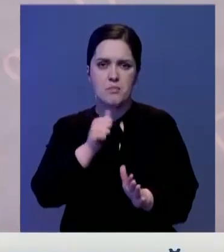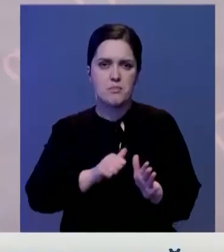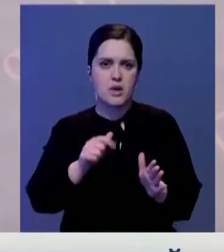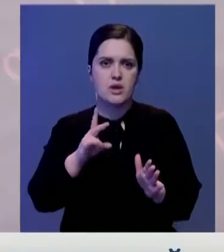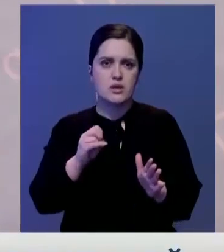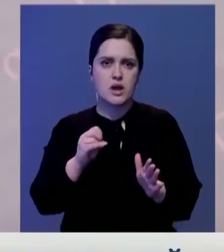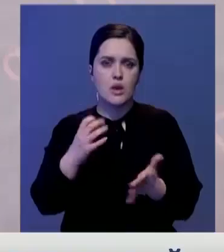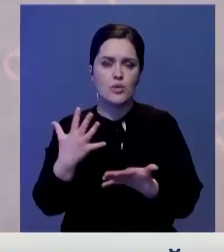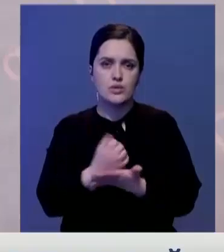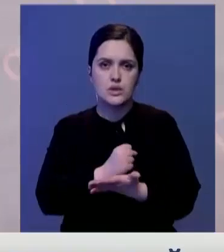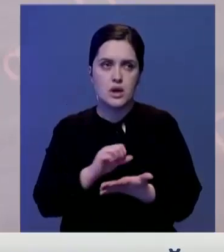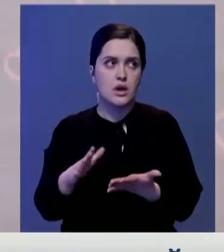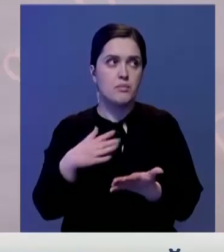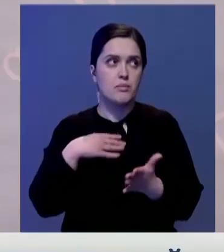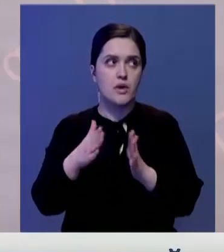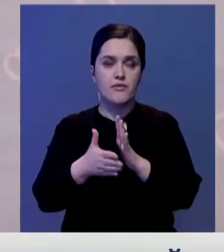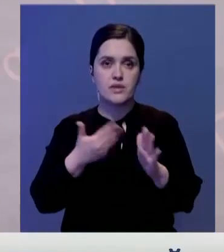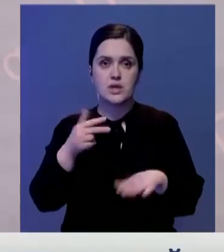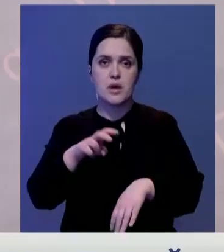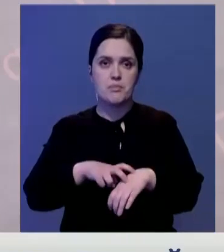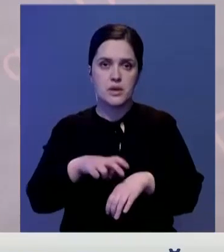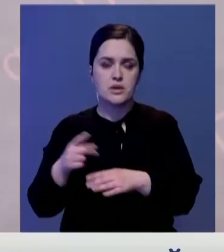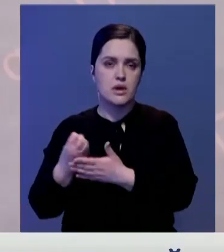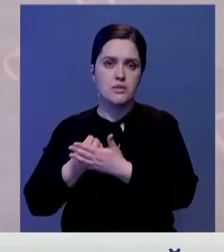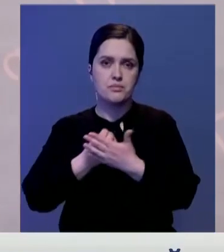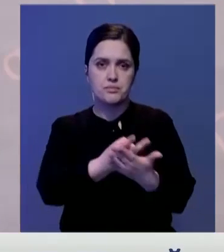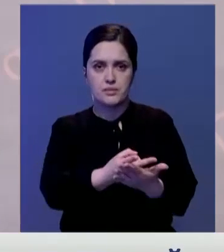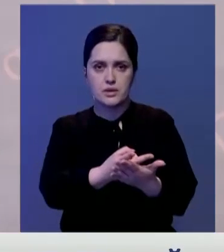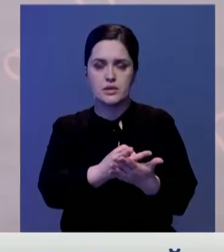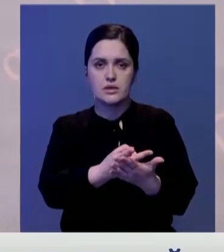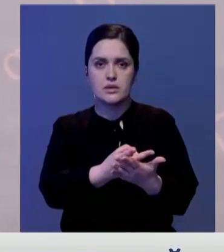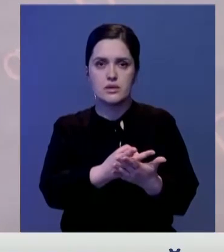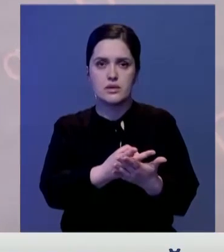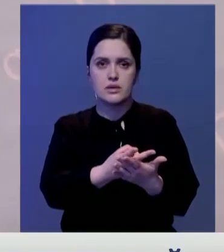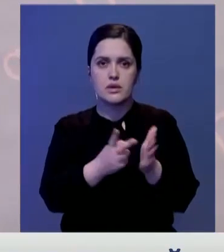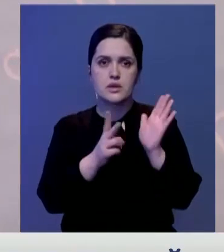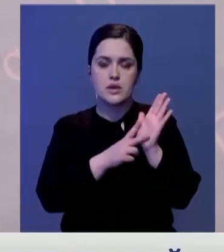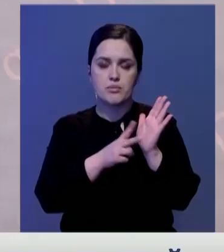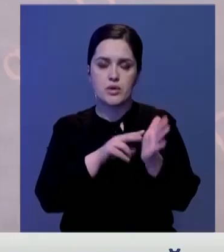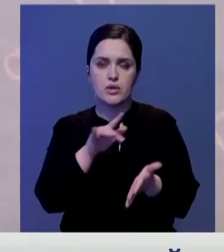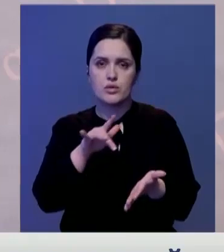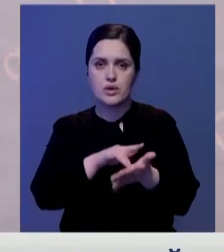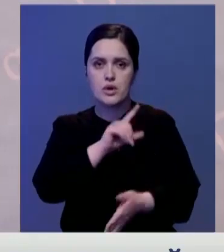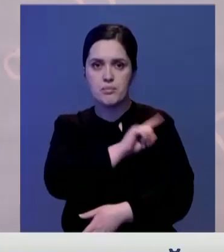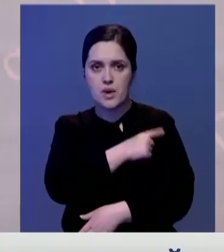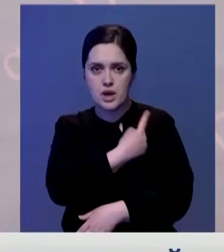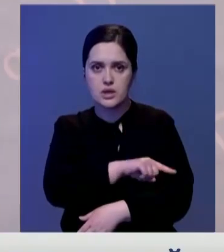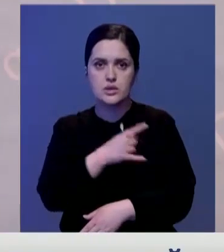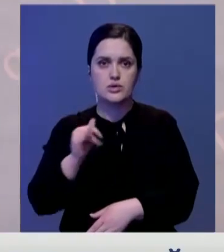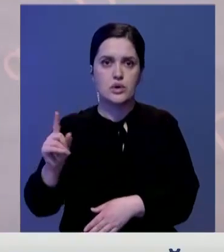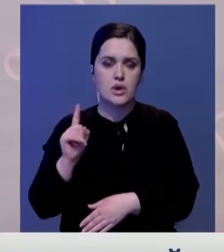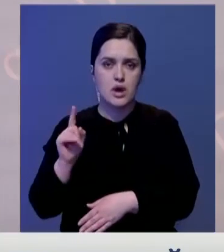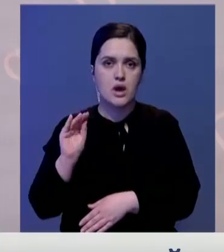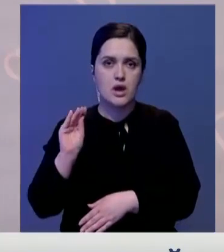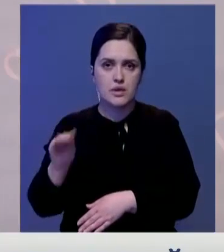не увенчалась успехом. Мы вызвали медиков. Он был госпитализирован в 7-ю горбольницу. Выставлен конвой из